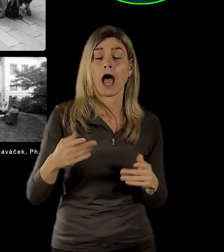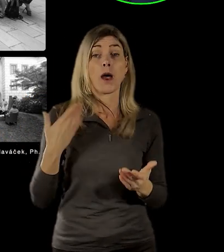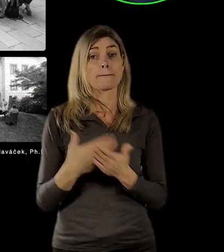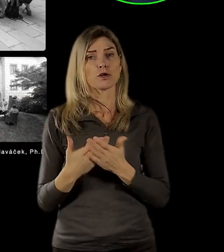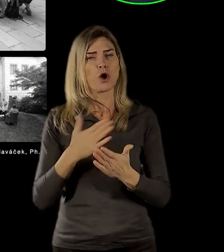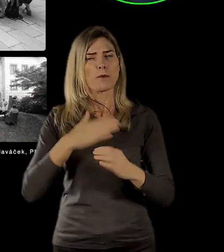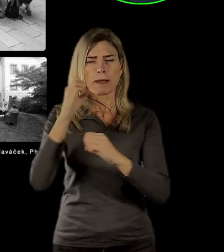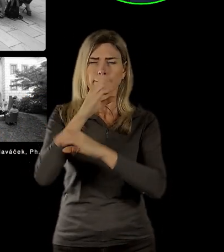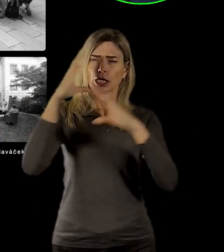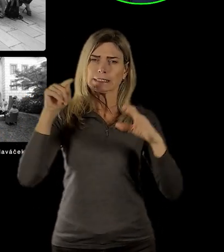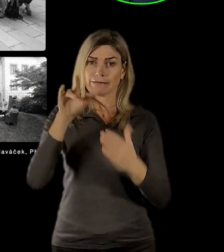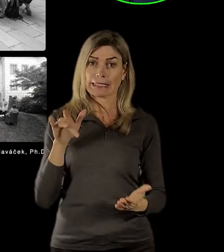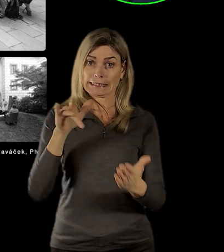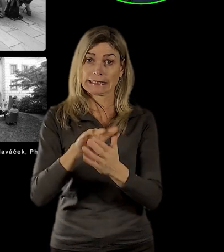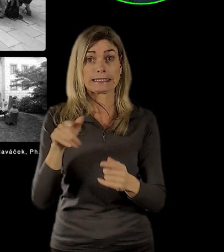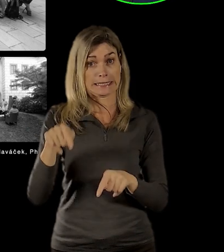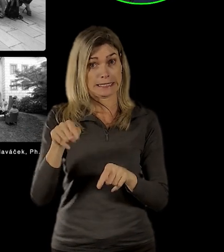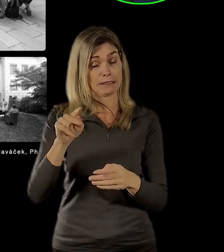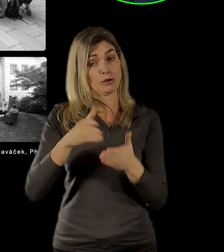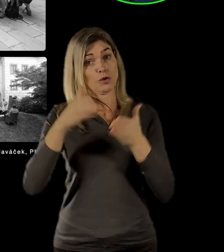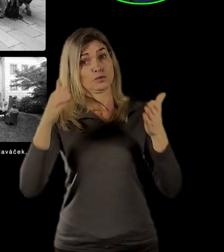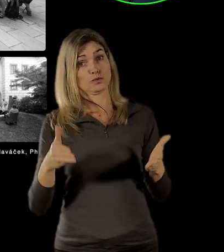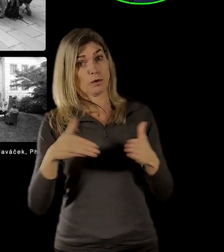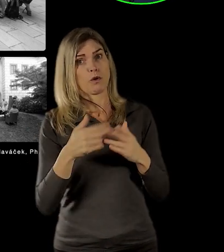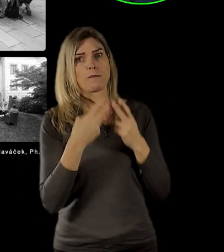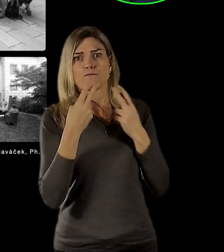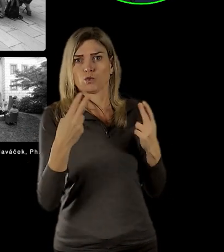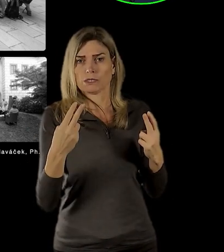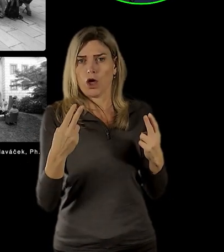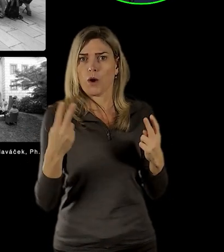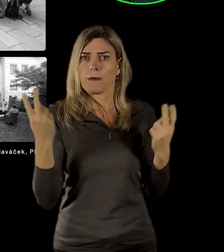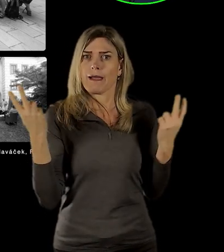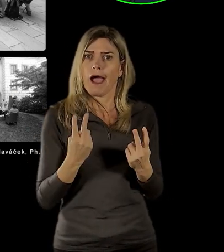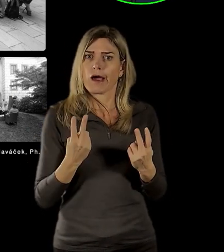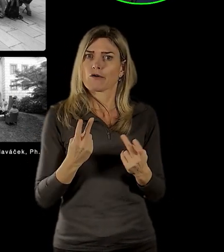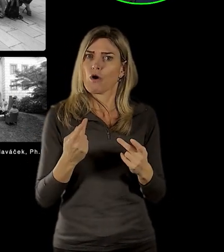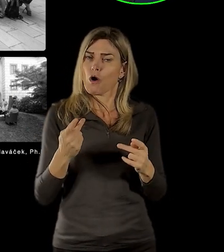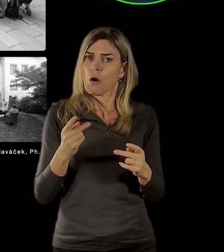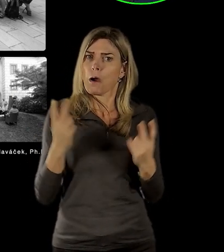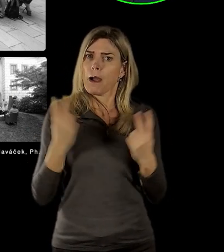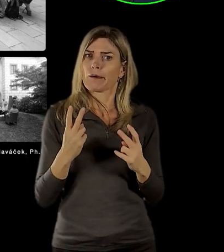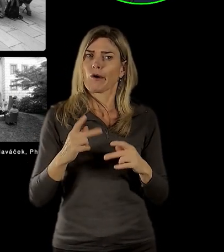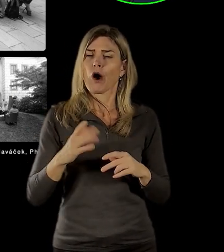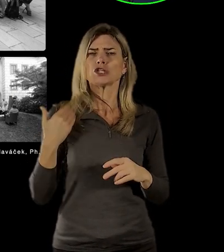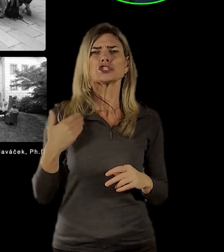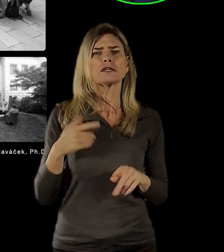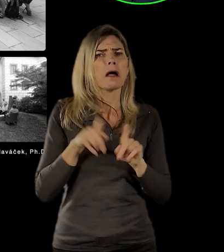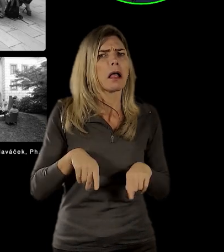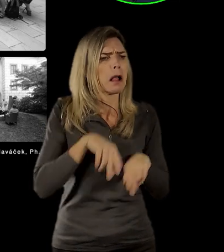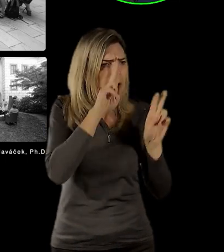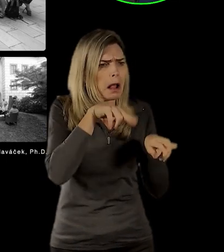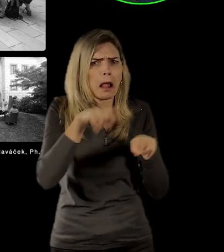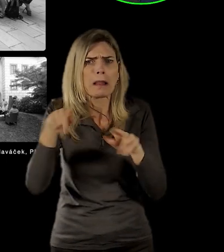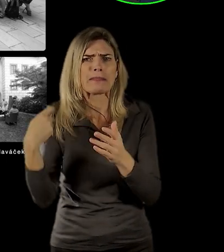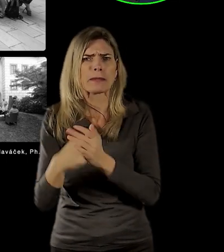inspirovat se, protože muzeum je dneska disciplínou už trochu jinou, než jsme znali v době